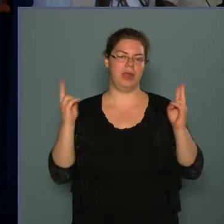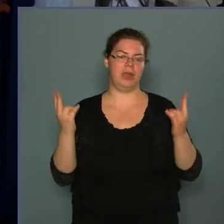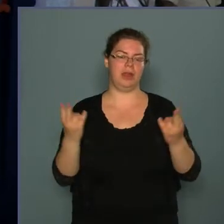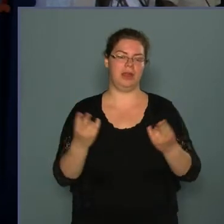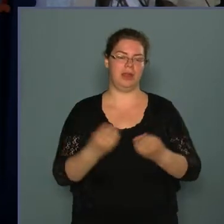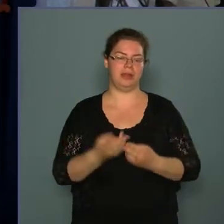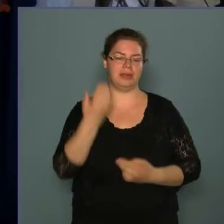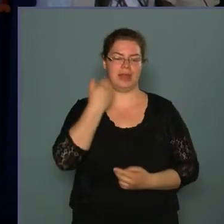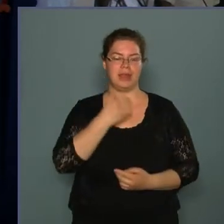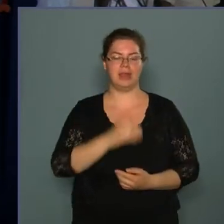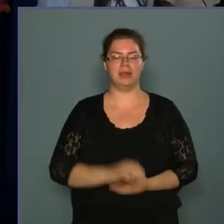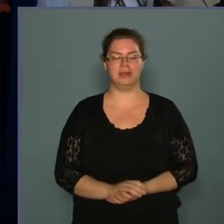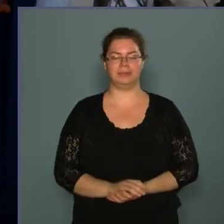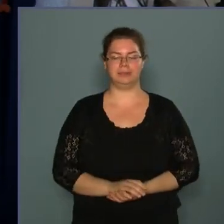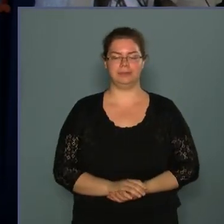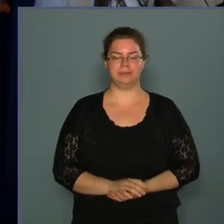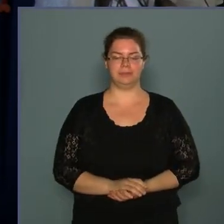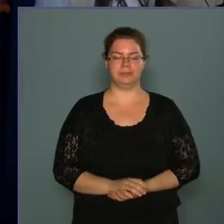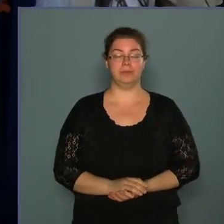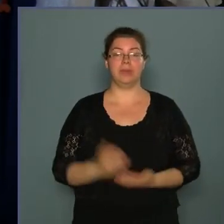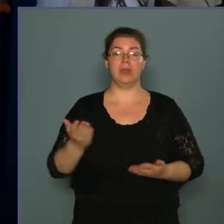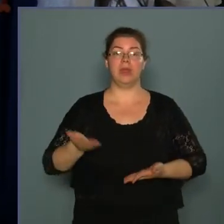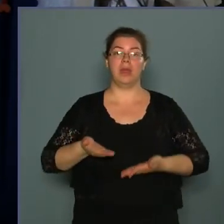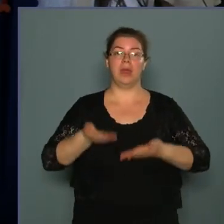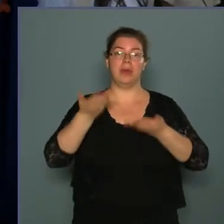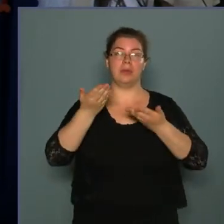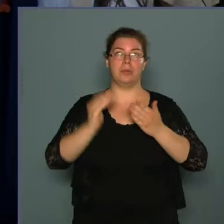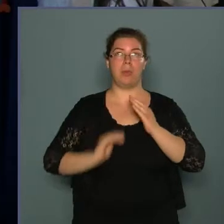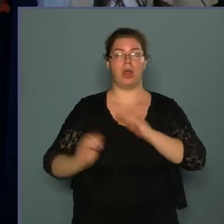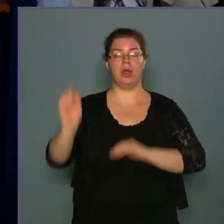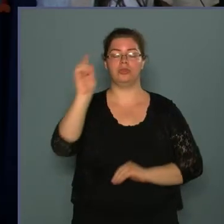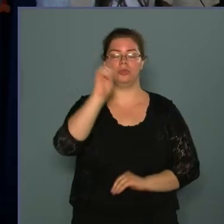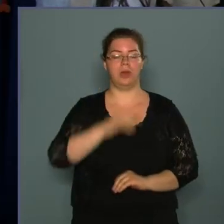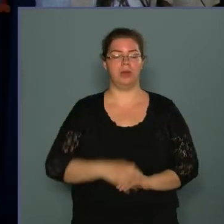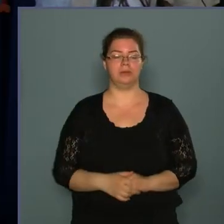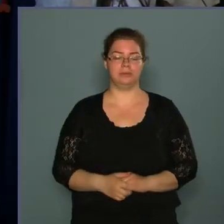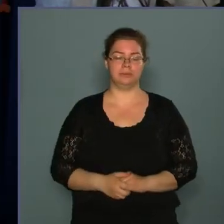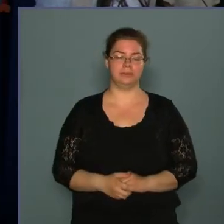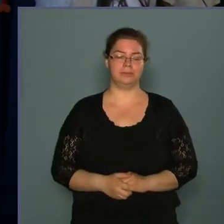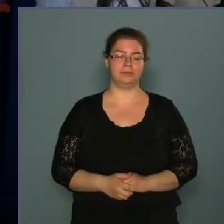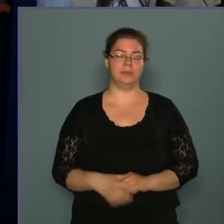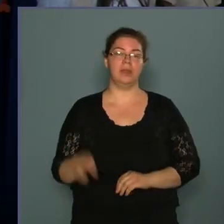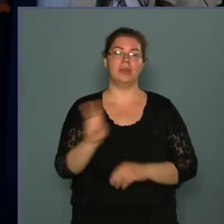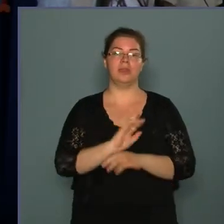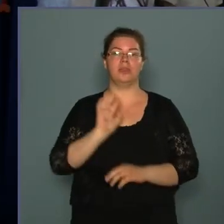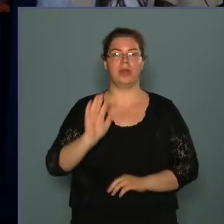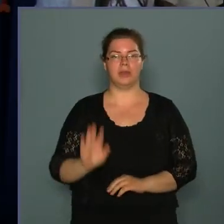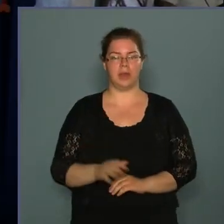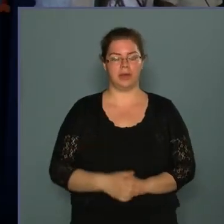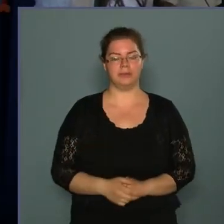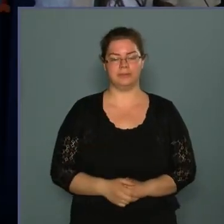szényelét, Emelkedj magasba, kis haza,